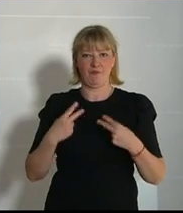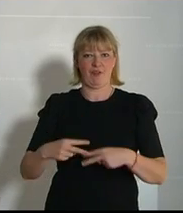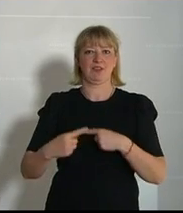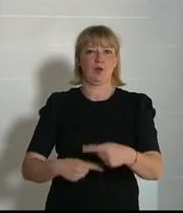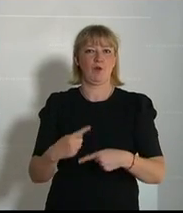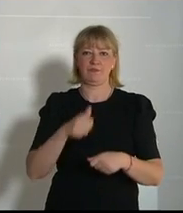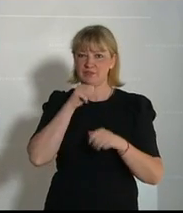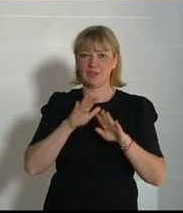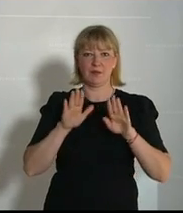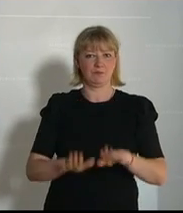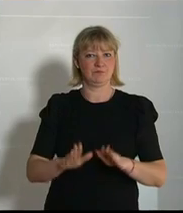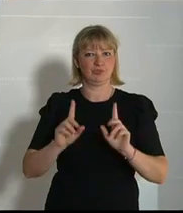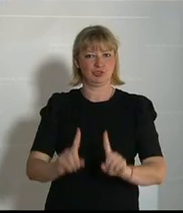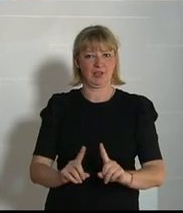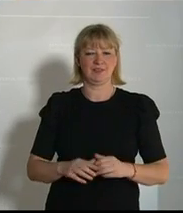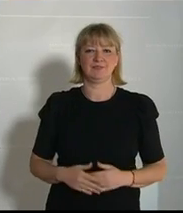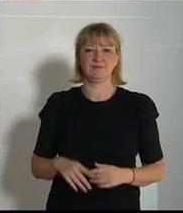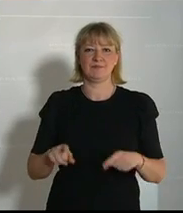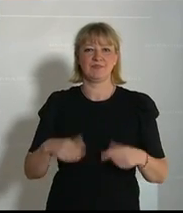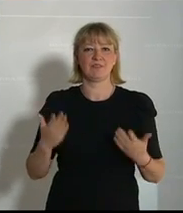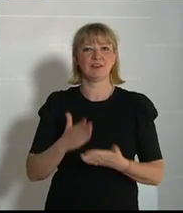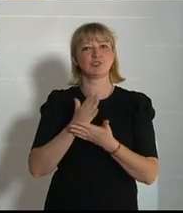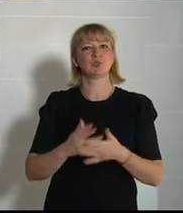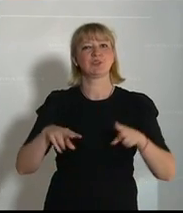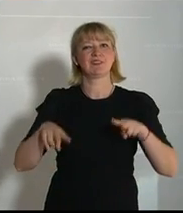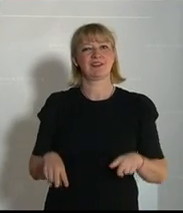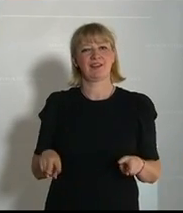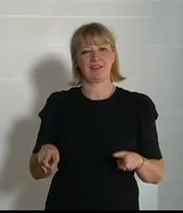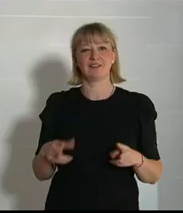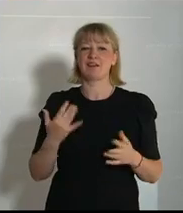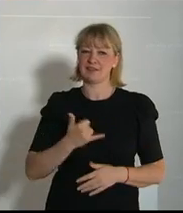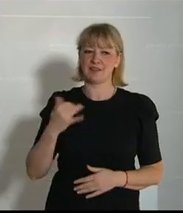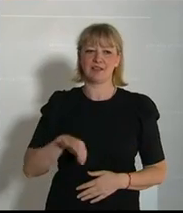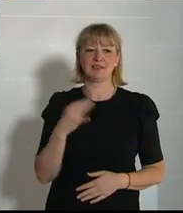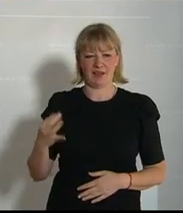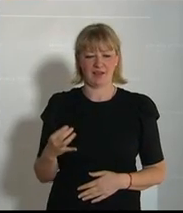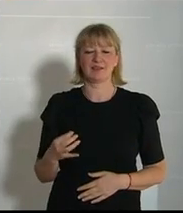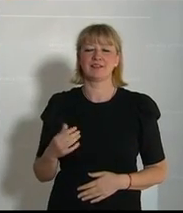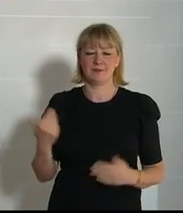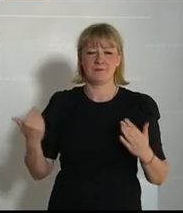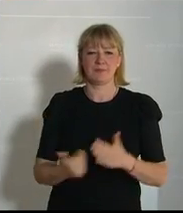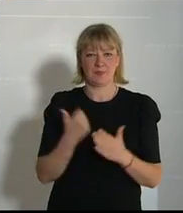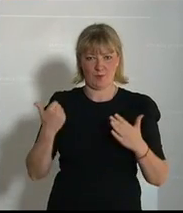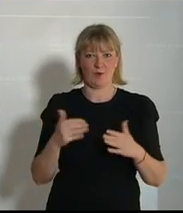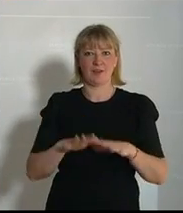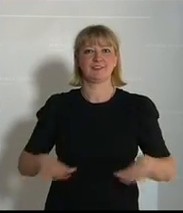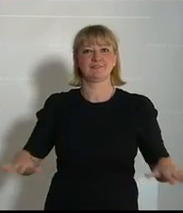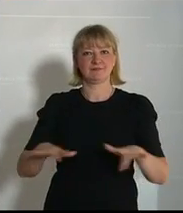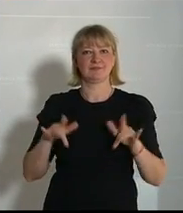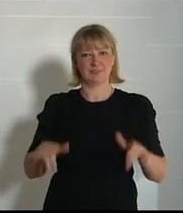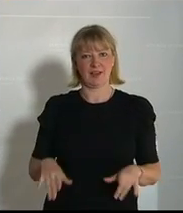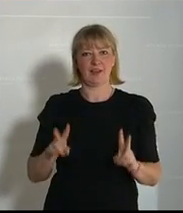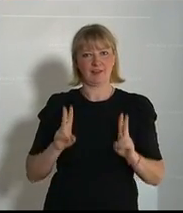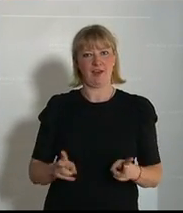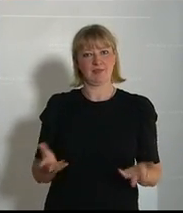bleibt, dass das große Stück von der Gerechtigkeit jeden Tag neu auf der Bühne zur Aufführung